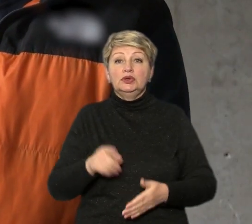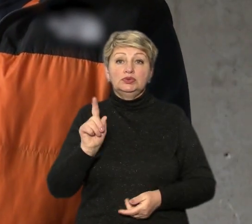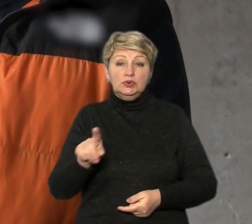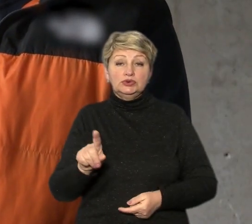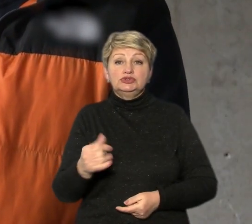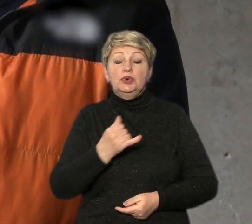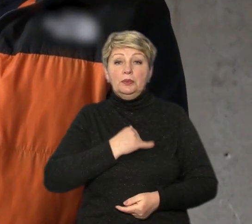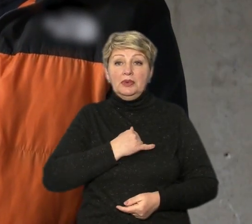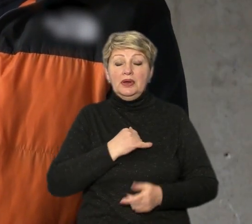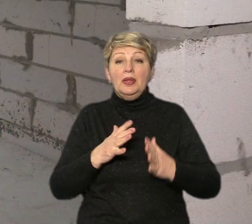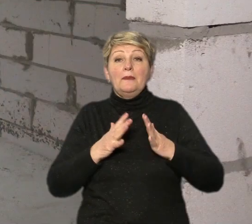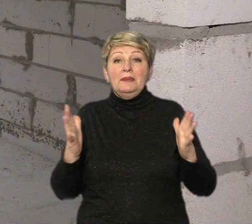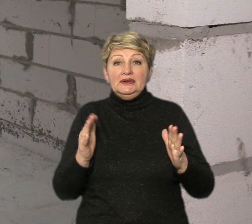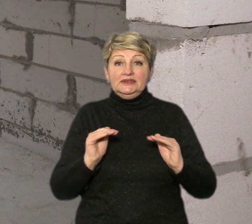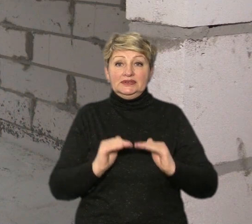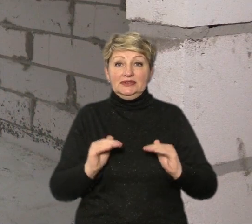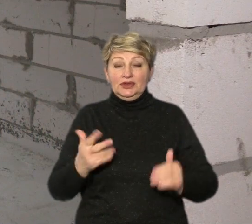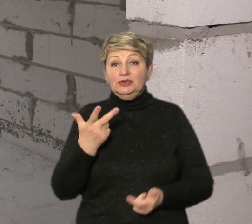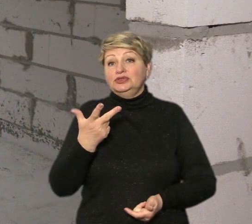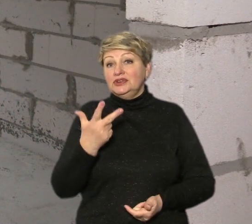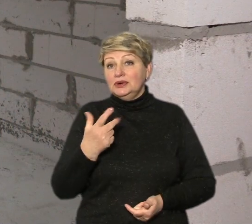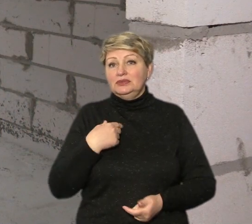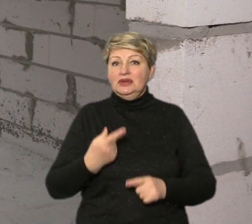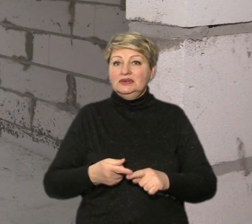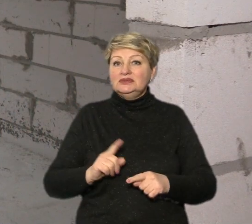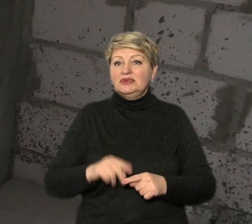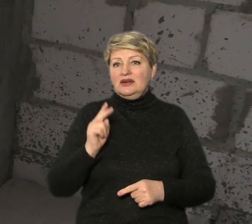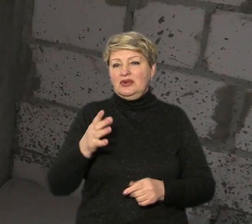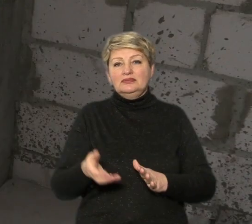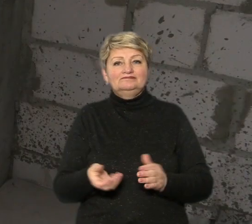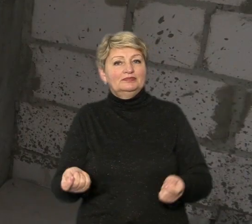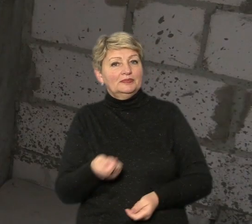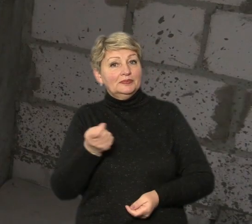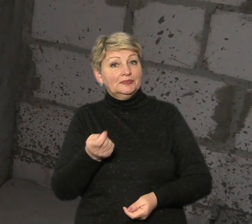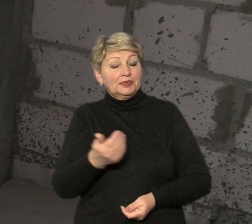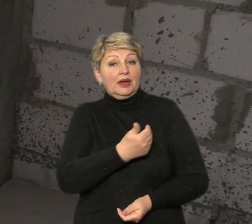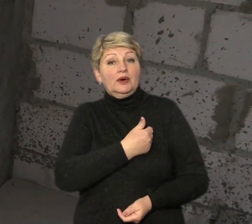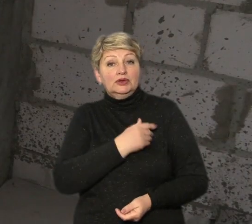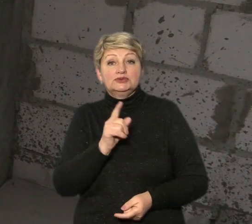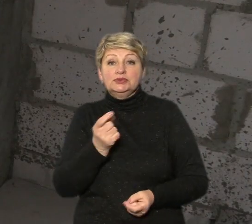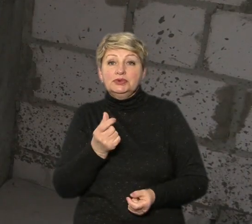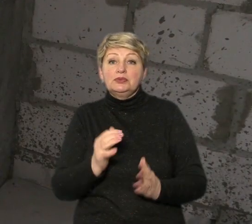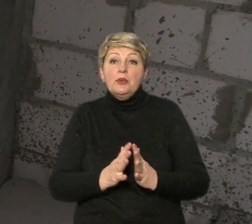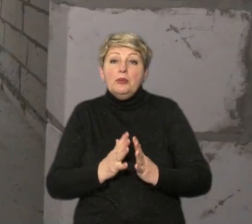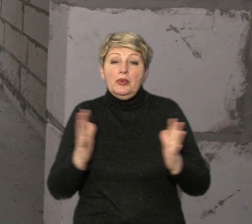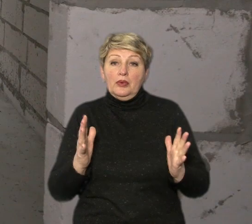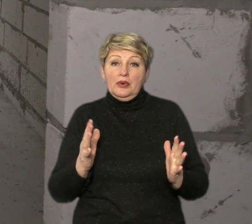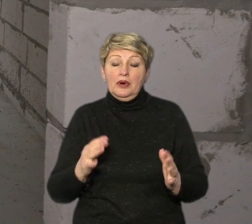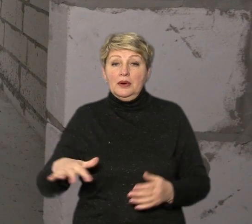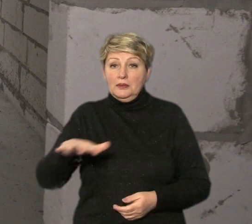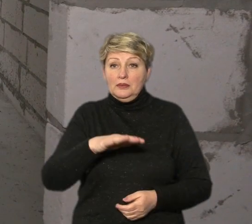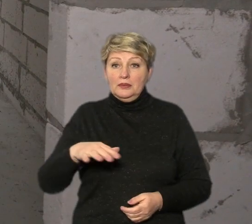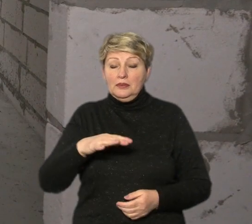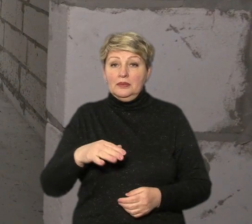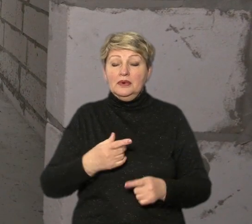мене більше дітей, троє, то мені цієї квартири замало. Хотілося б я щось більше собі. Родоєм на сьогоднішній день